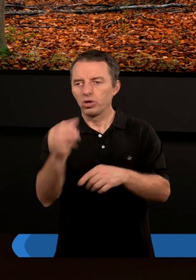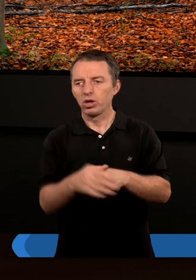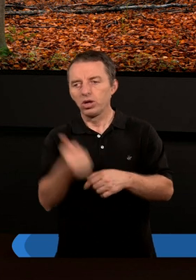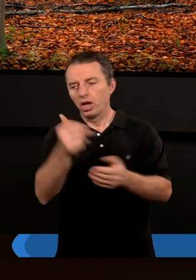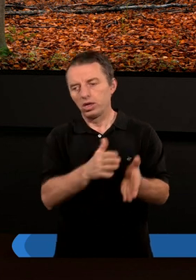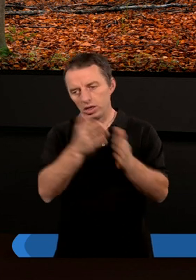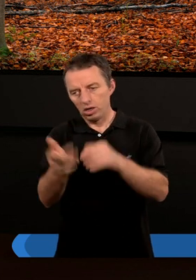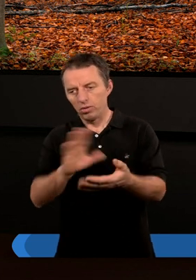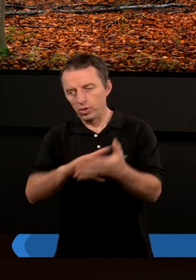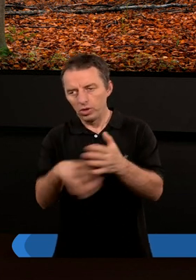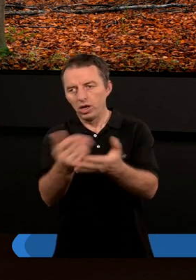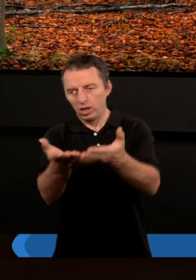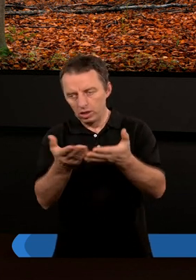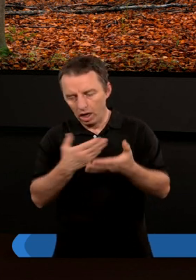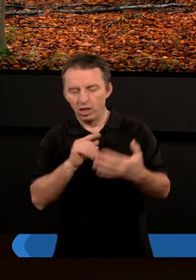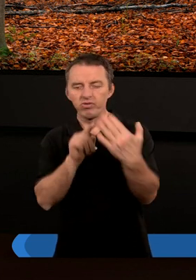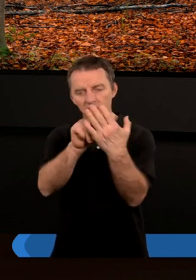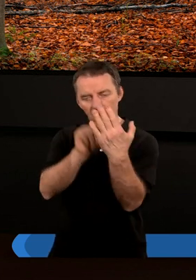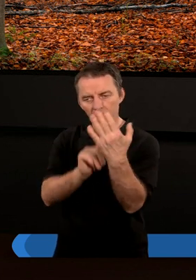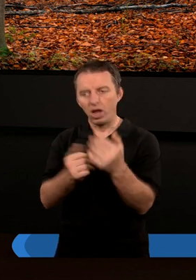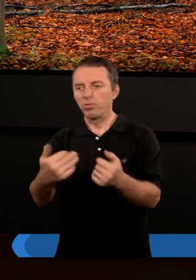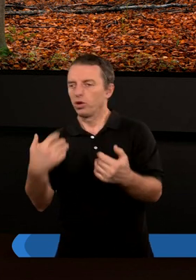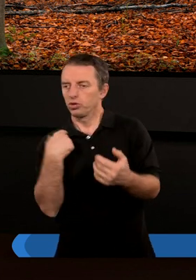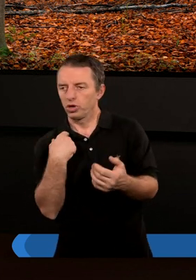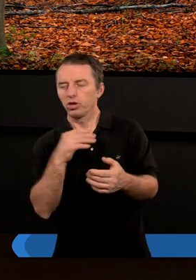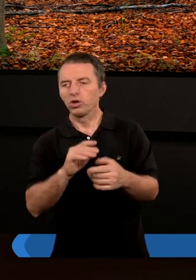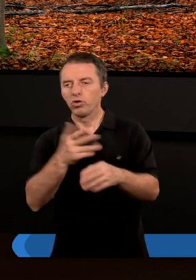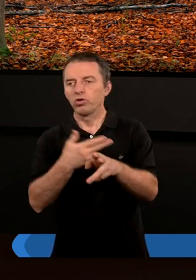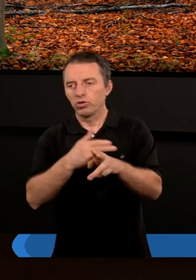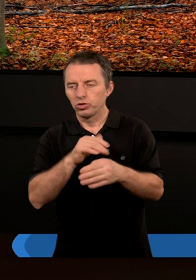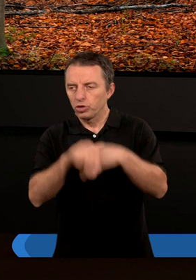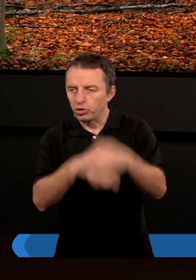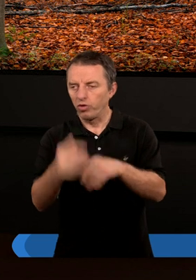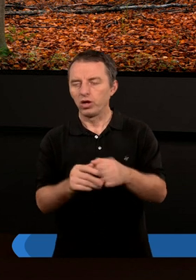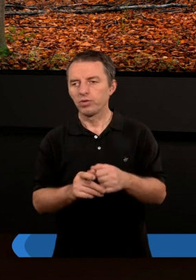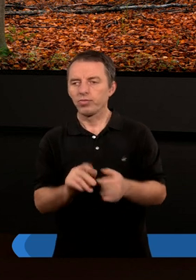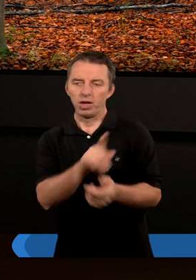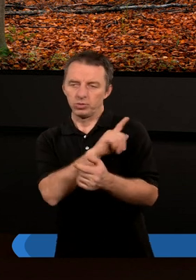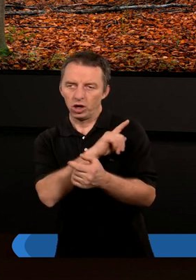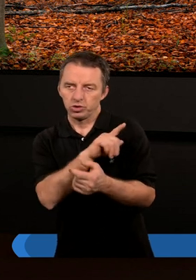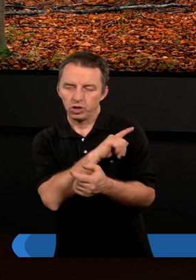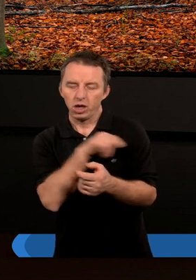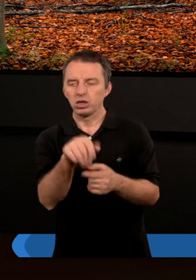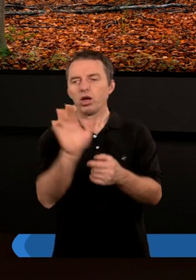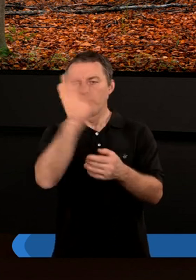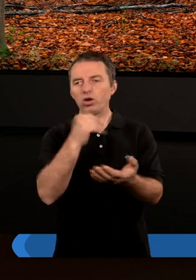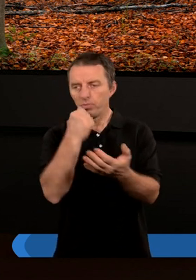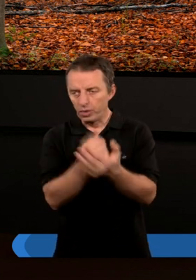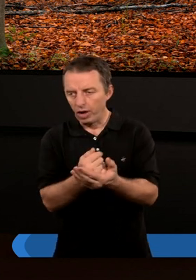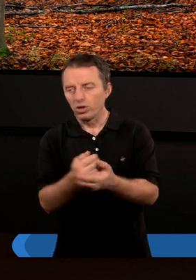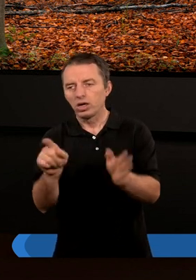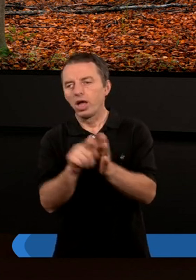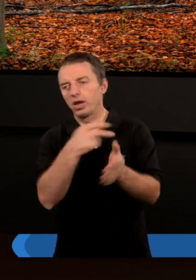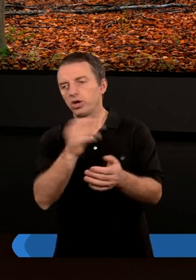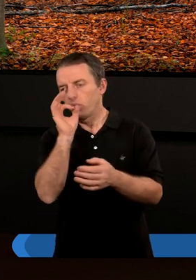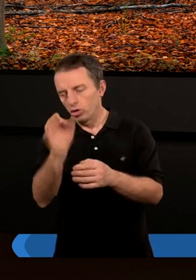z jednej strony Biblia daje nam wskazówki, aby żyć w tej świętości, aby przestrzegać tego Bożego prawa, bo to jest dla